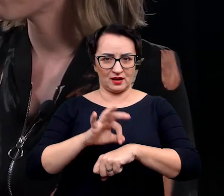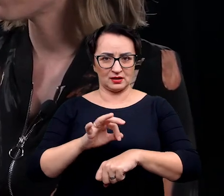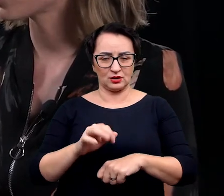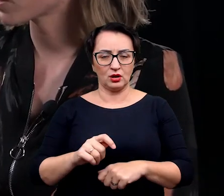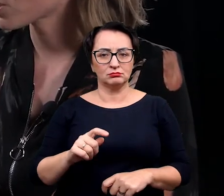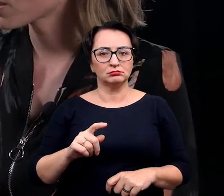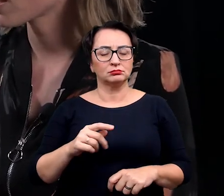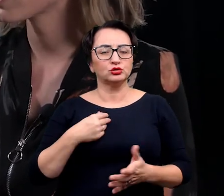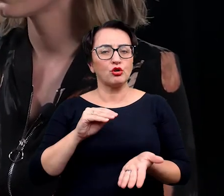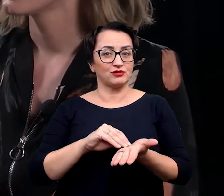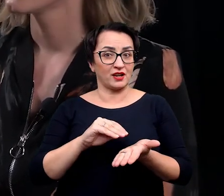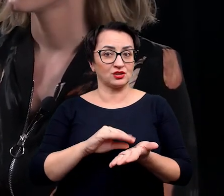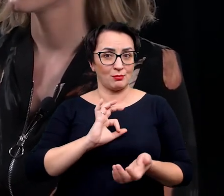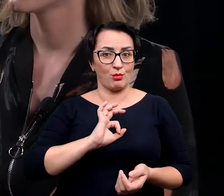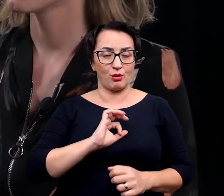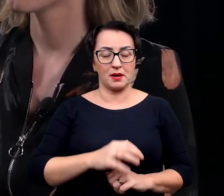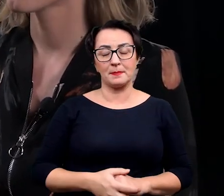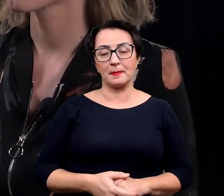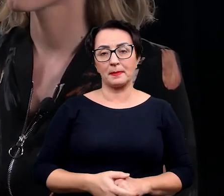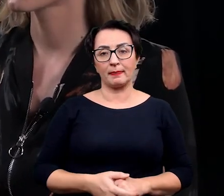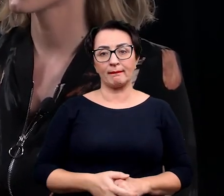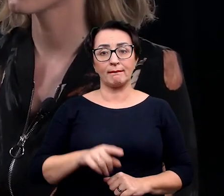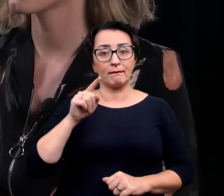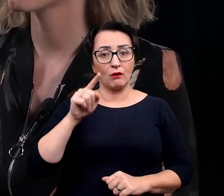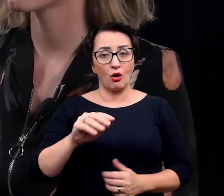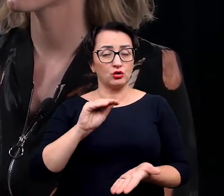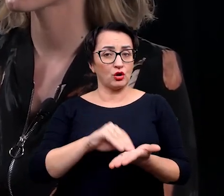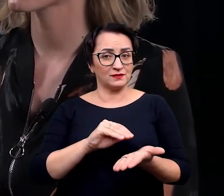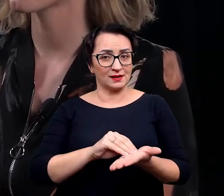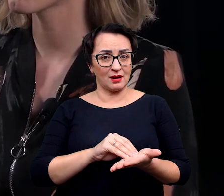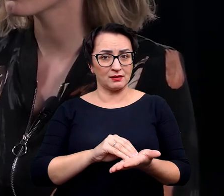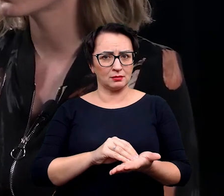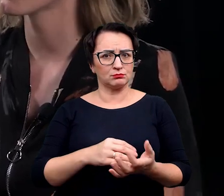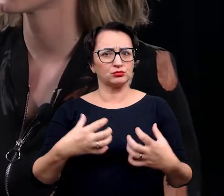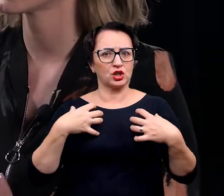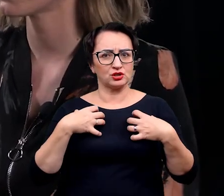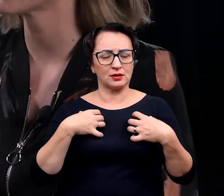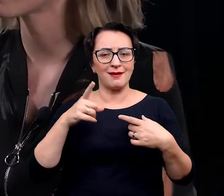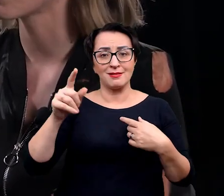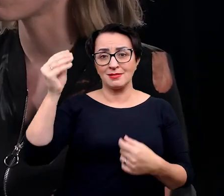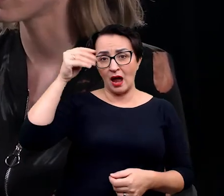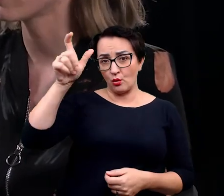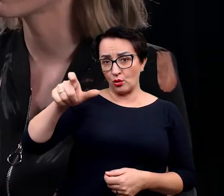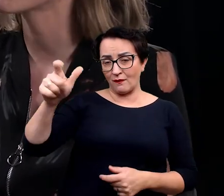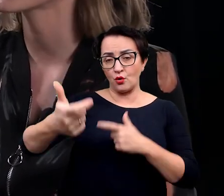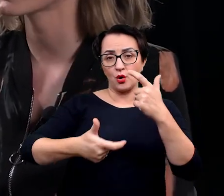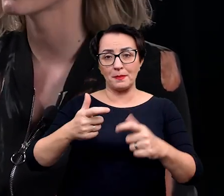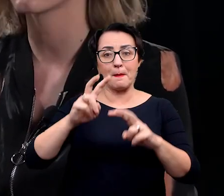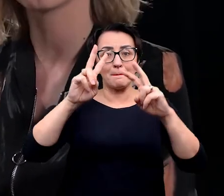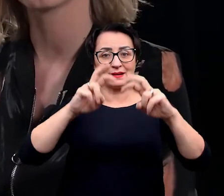Znaczy doświadczanie tego, że naukowcy prowadząc badania naukowe